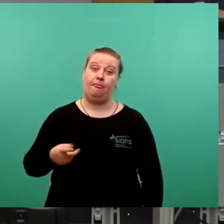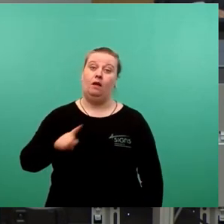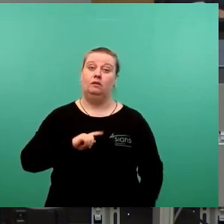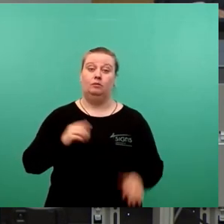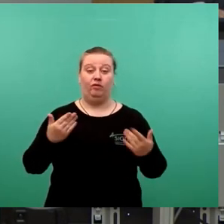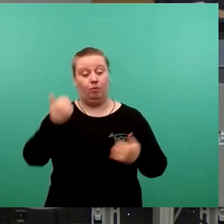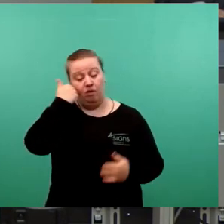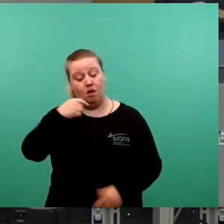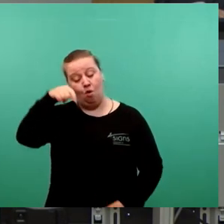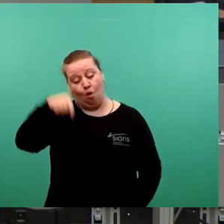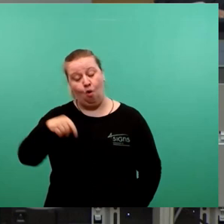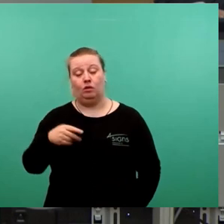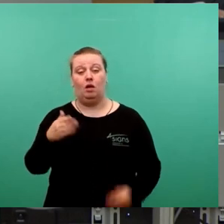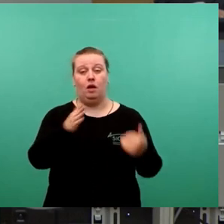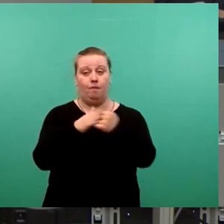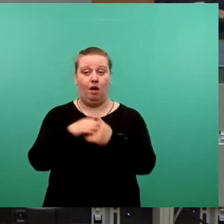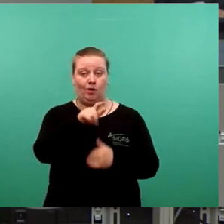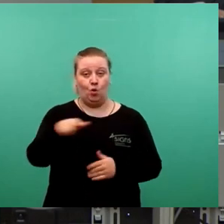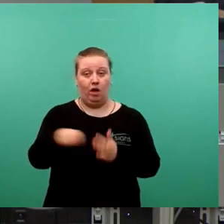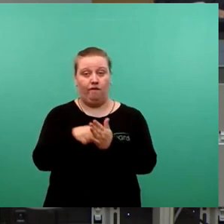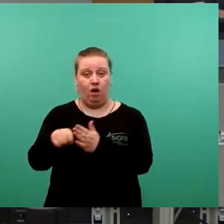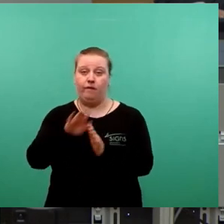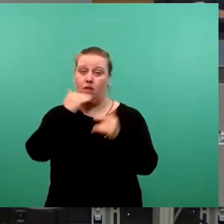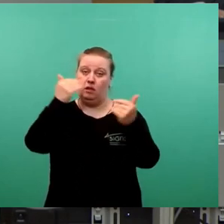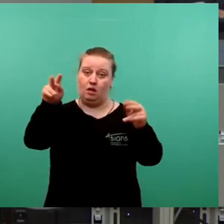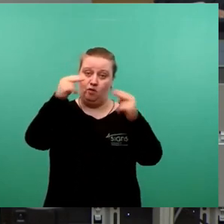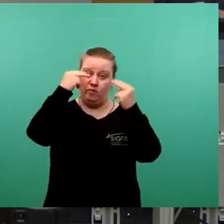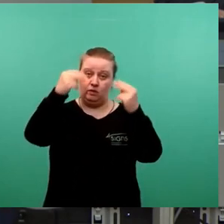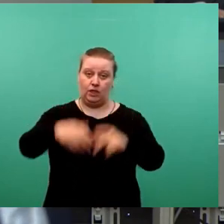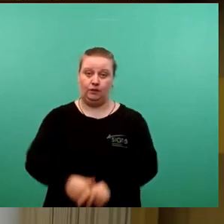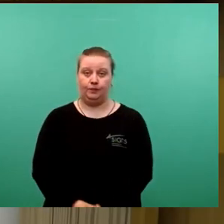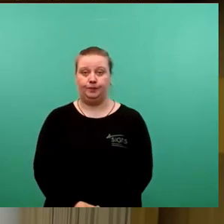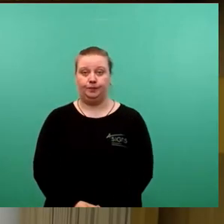heute die Beigeordneten zu wählen. Vielen Dank für die Aufmerksamkeit.